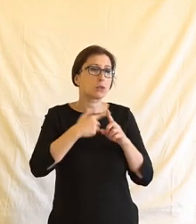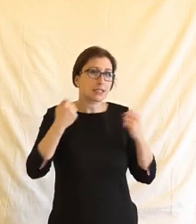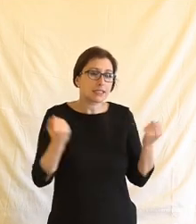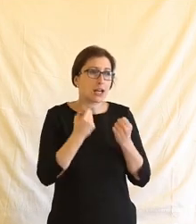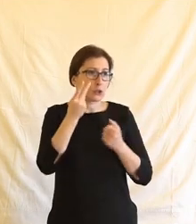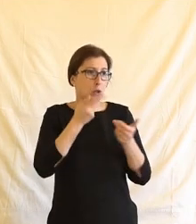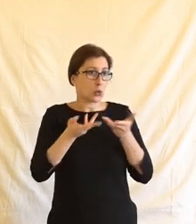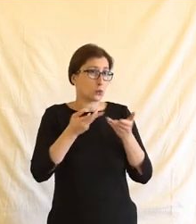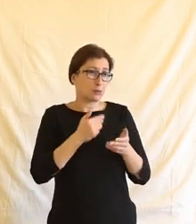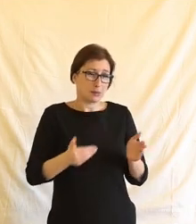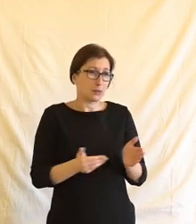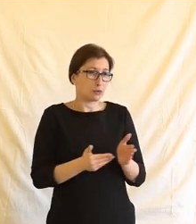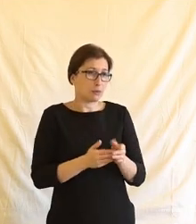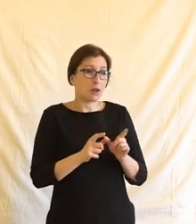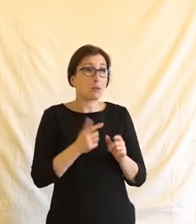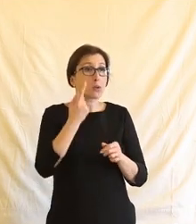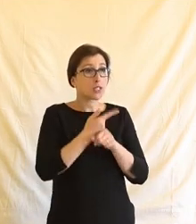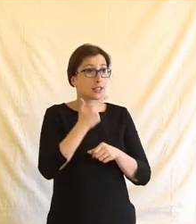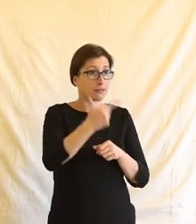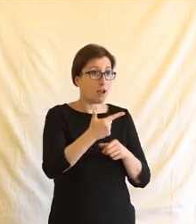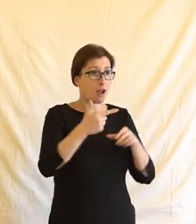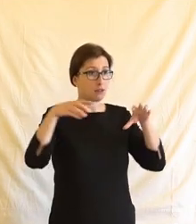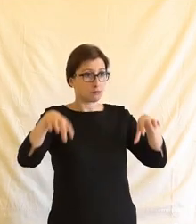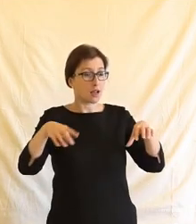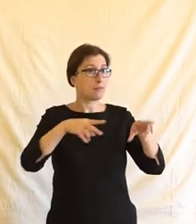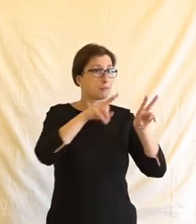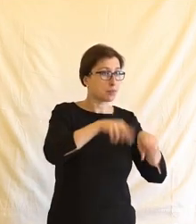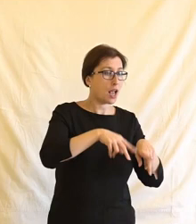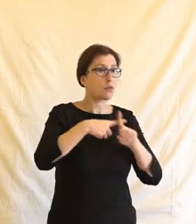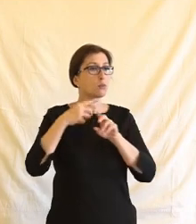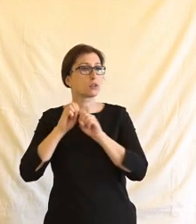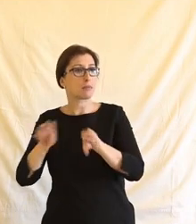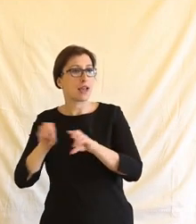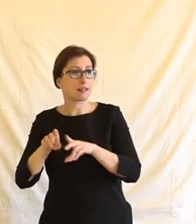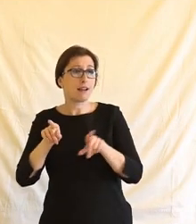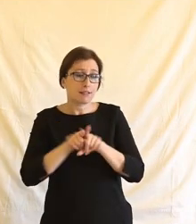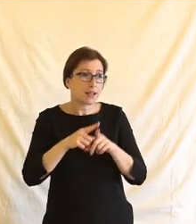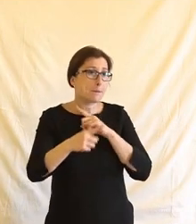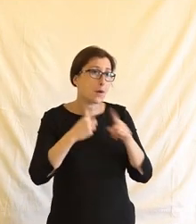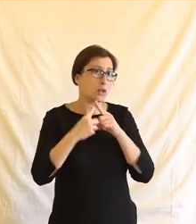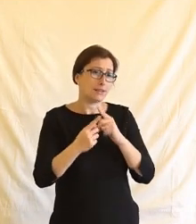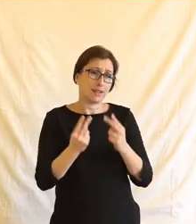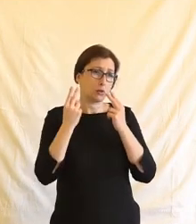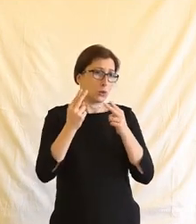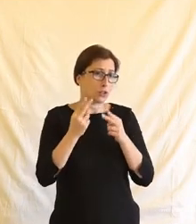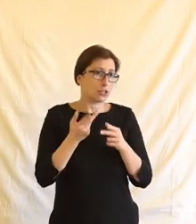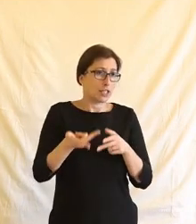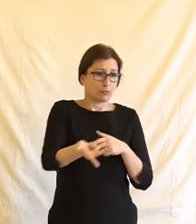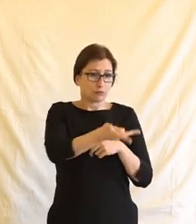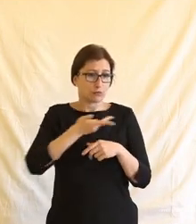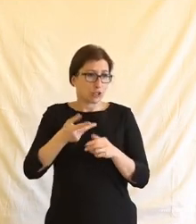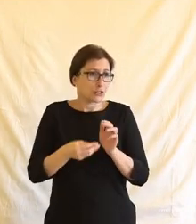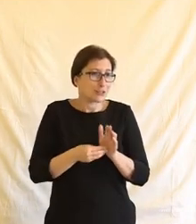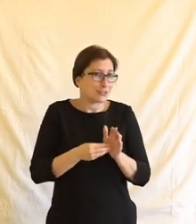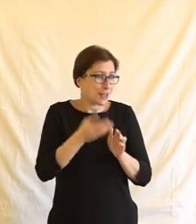oběma stranám, nebo to nejsou jenom dvě strany, jenom právo a média, ale třeba i politici v tom hrají roli, tak to je možná něco, co ještě tady